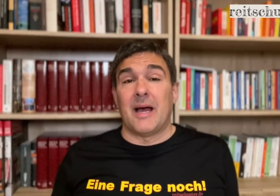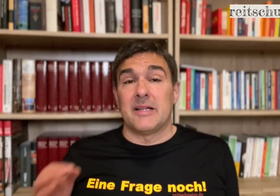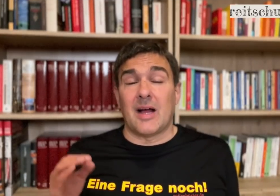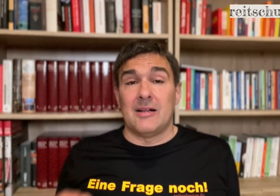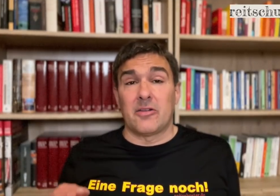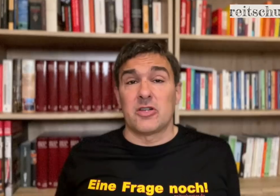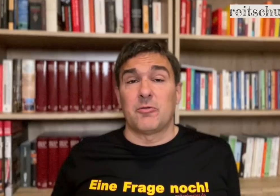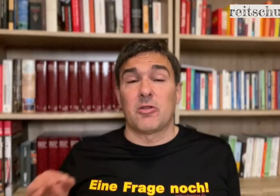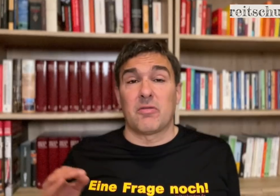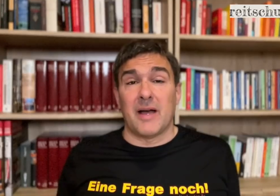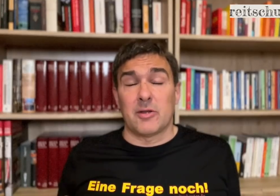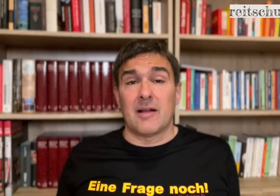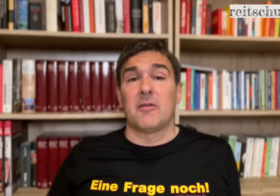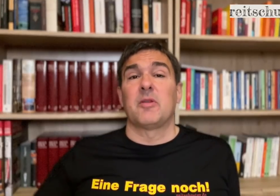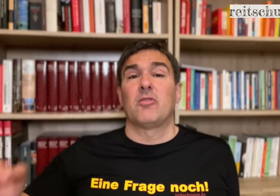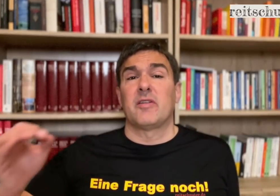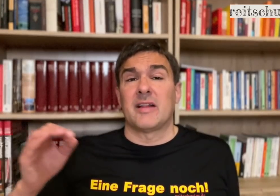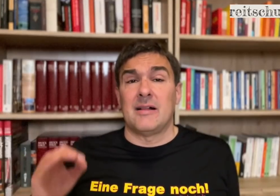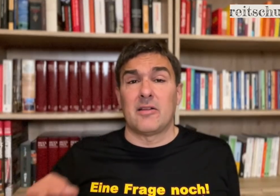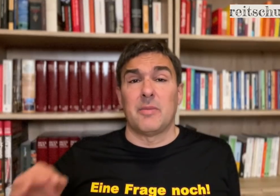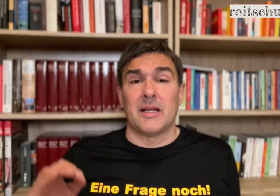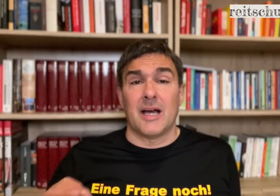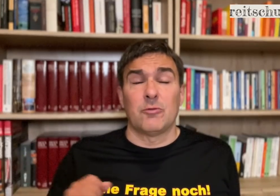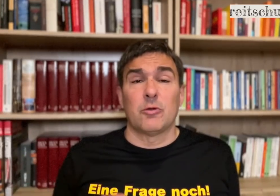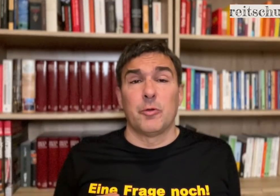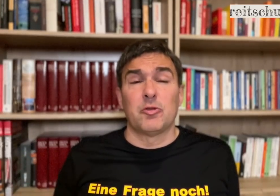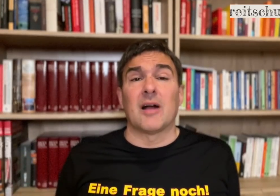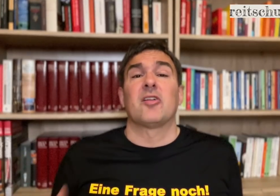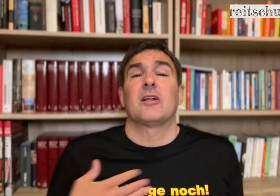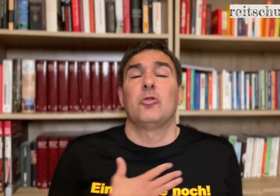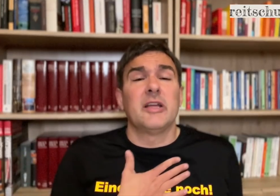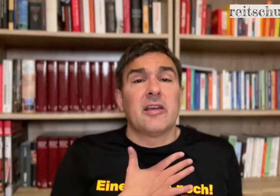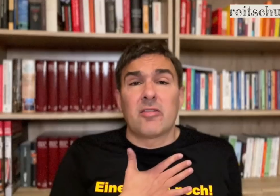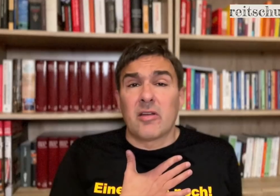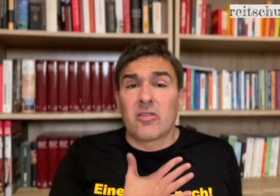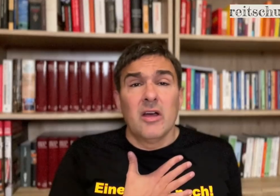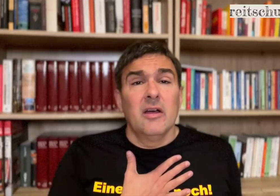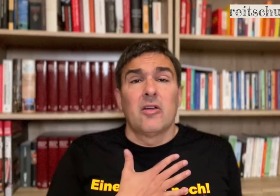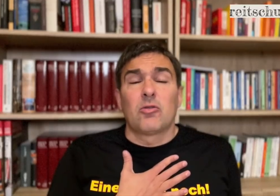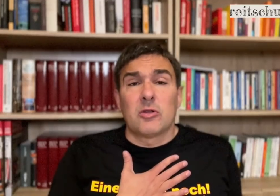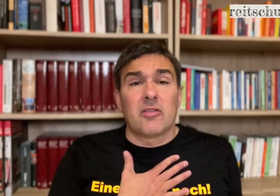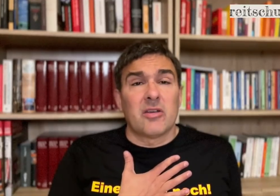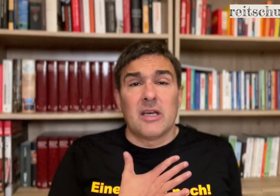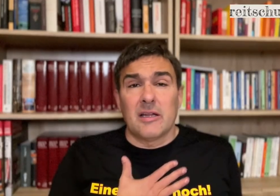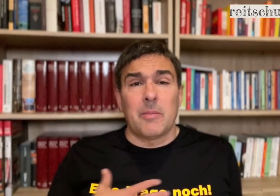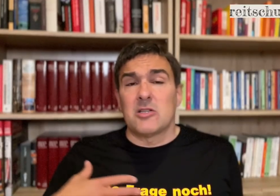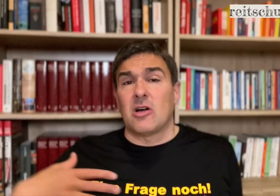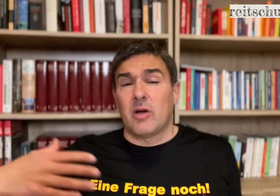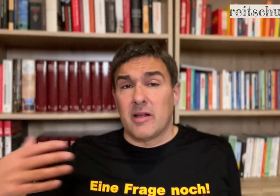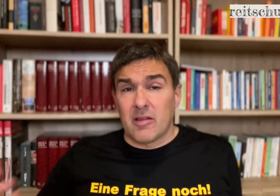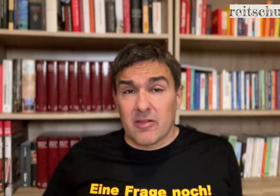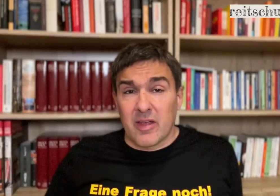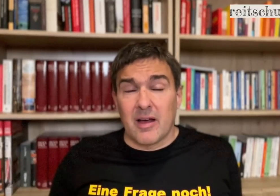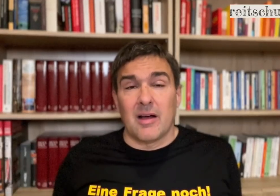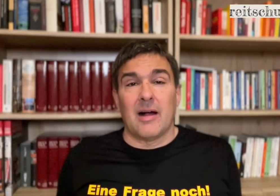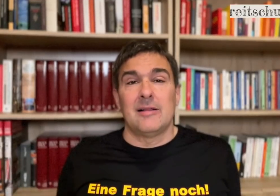dabei einen Altersschnitt von 82 bzw. einen Altersmeridian von 85. Natürlich ist es so, dass jeder Mensch auch